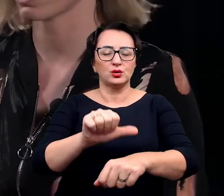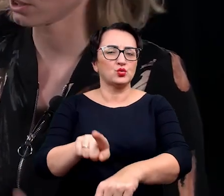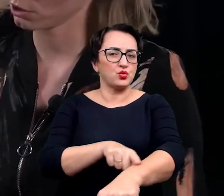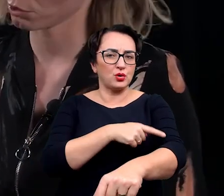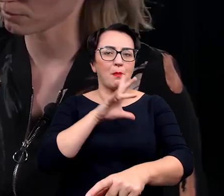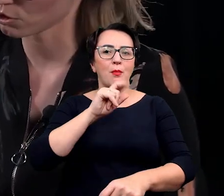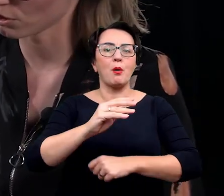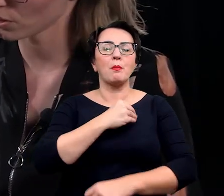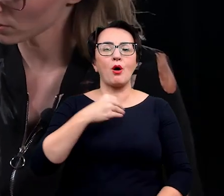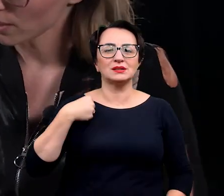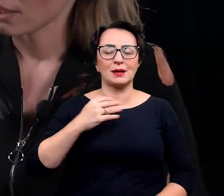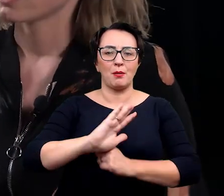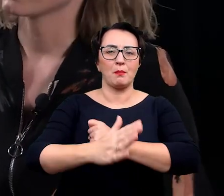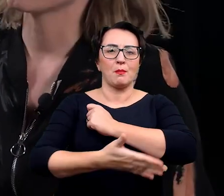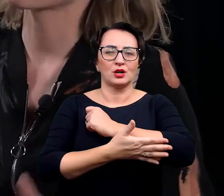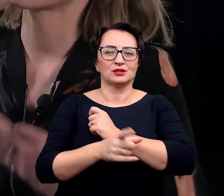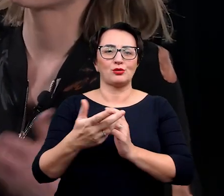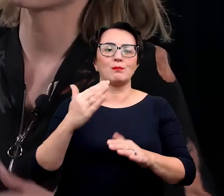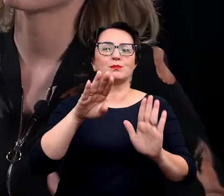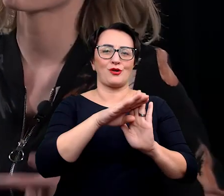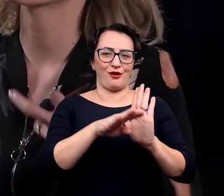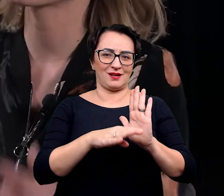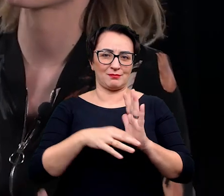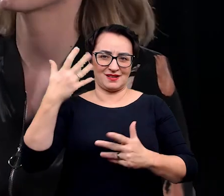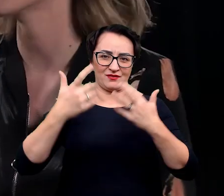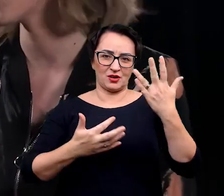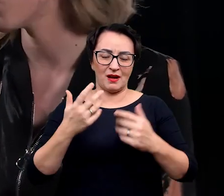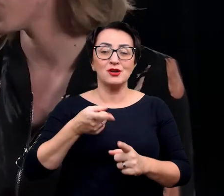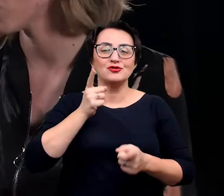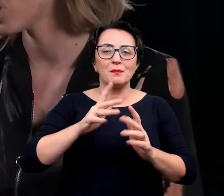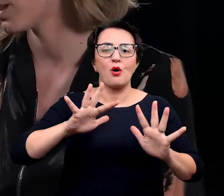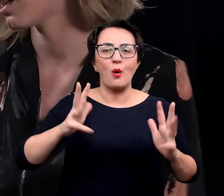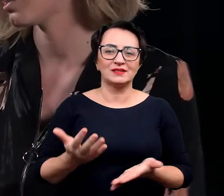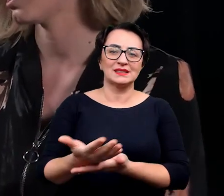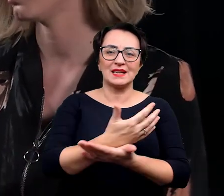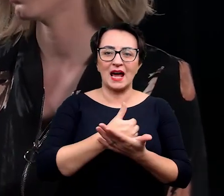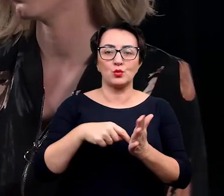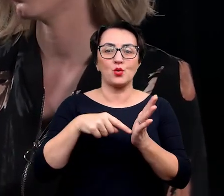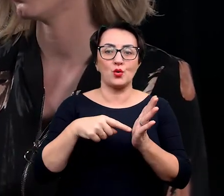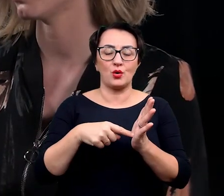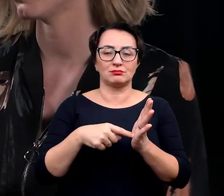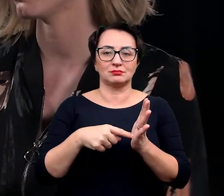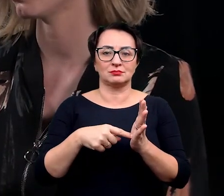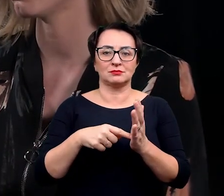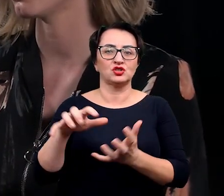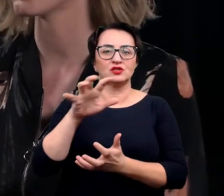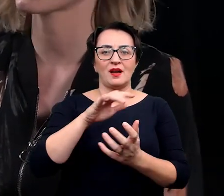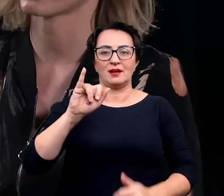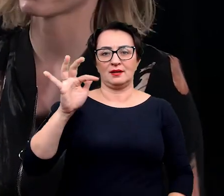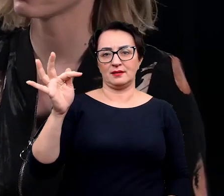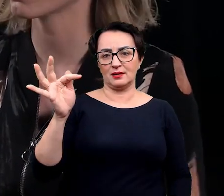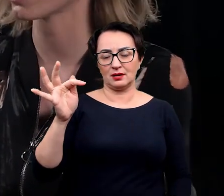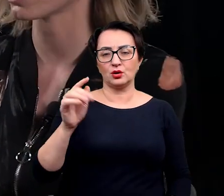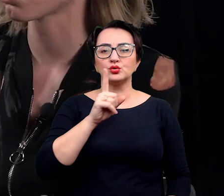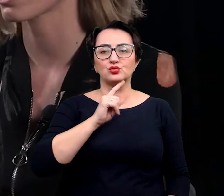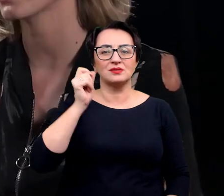jednak Polska softwerem stoi i dużo łatwiej i szybciej zarabia się pieniądze na, na, w świecie